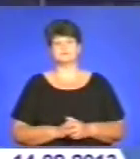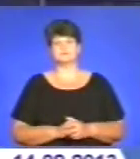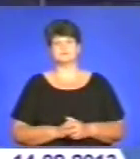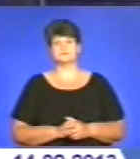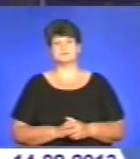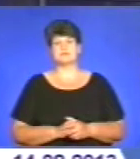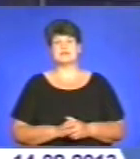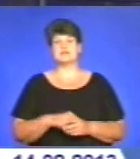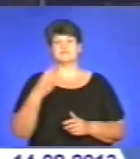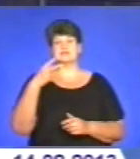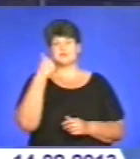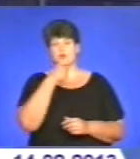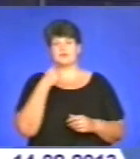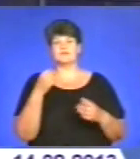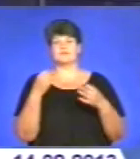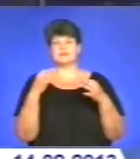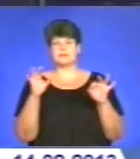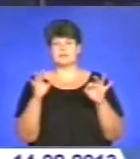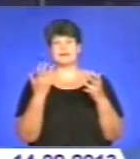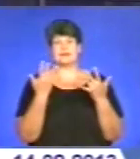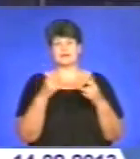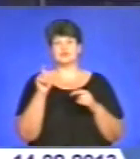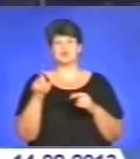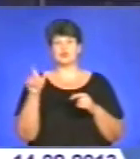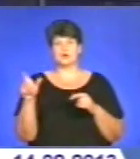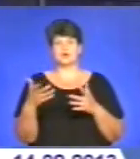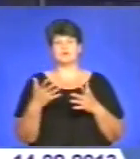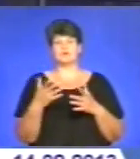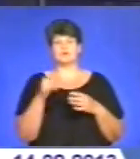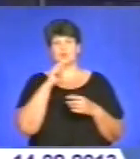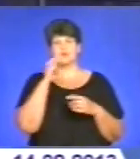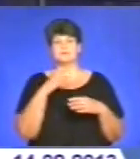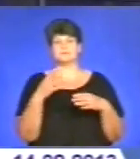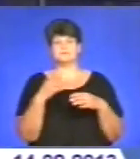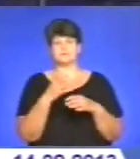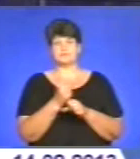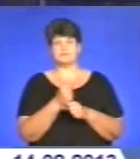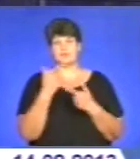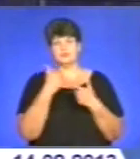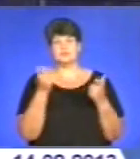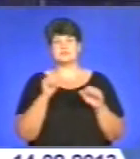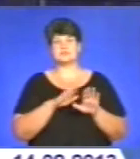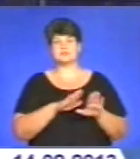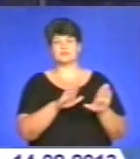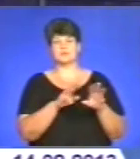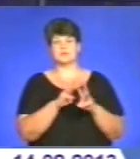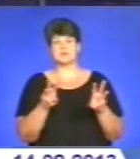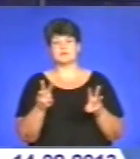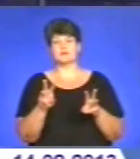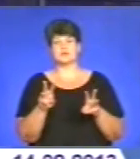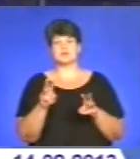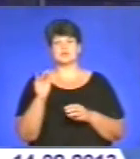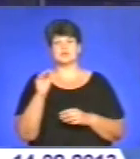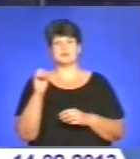За 20 років незалежності кількість школярів в Україні скорочується, повідомив заступник міністра освіти і науки Борис